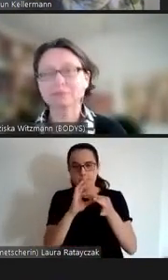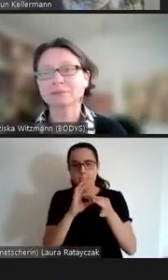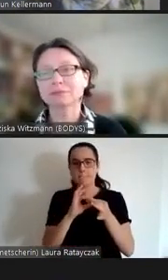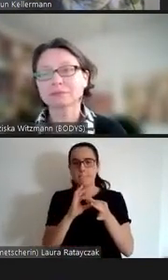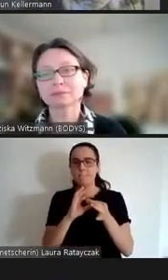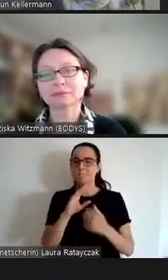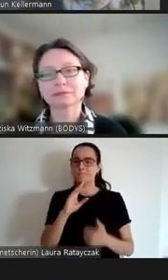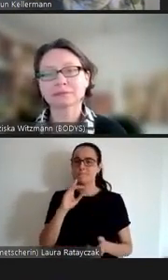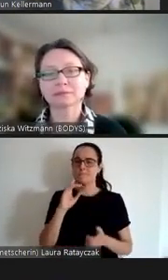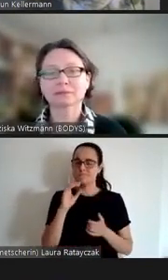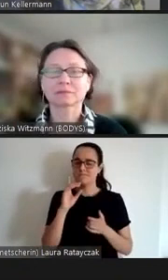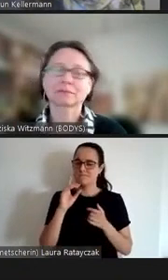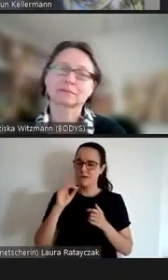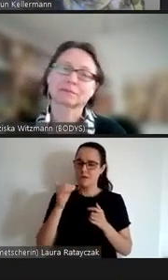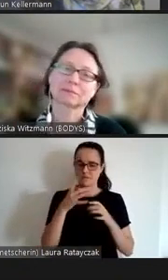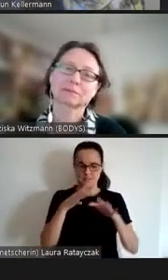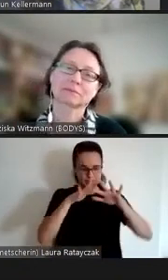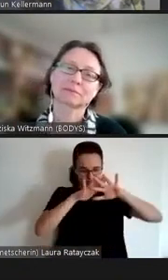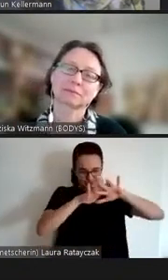überlagern und